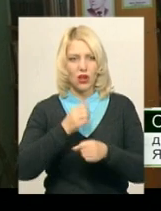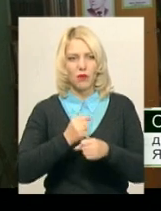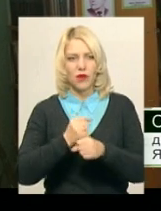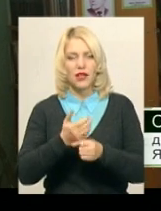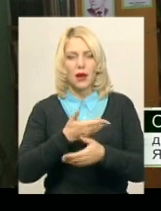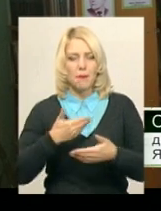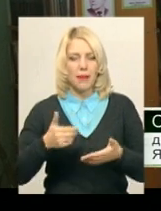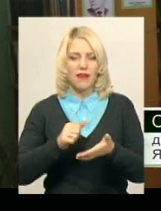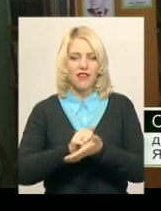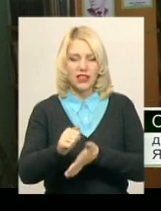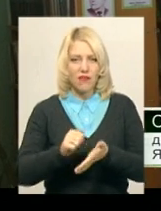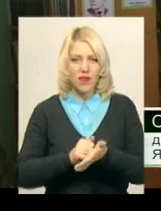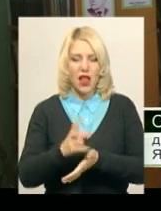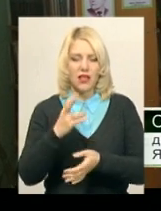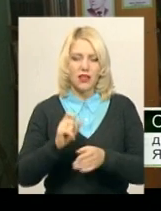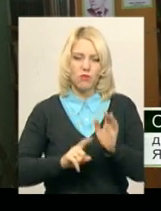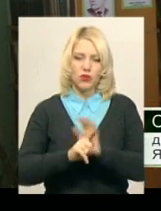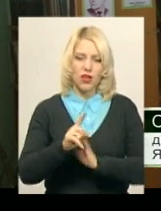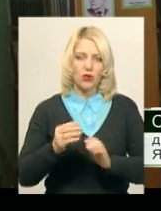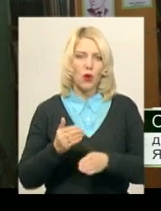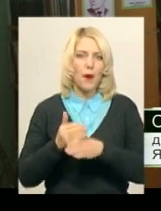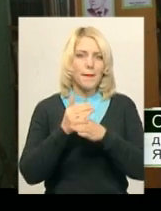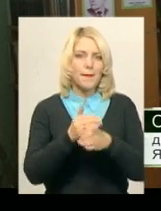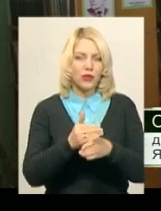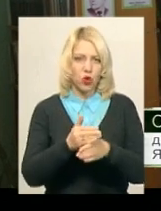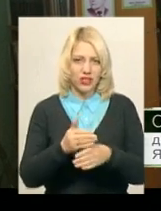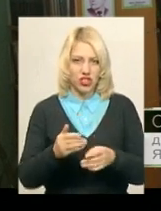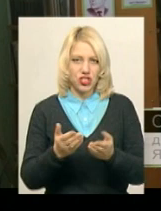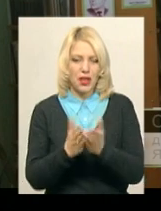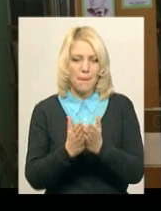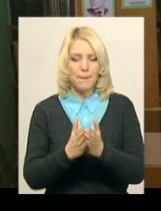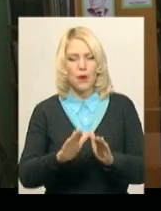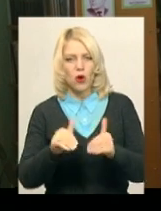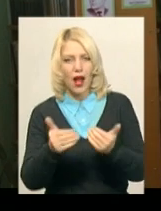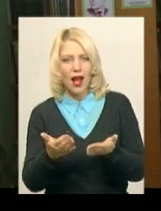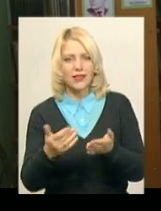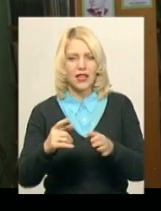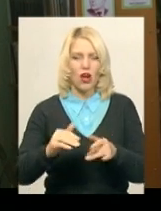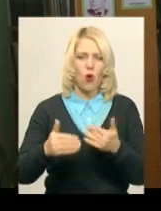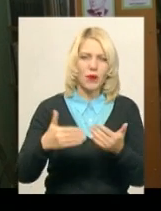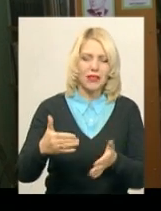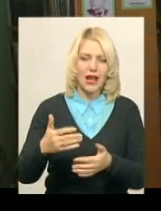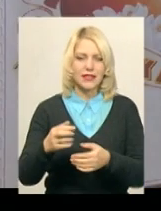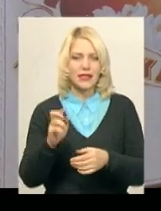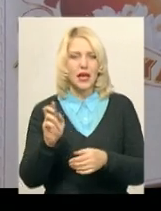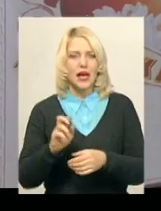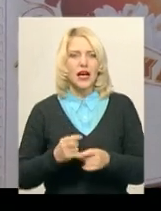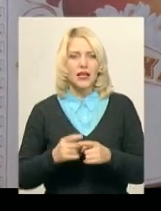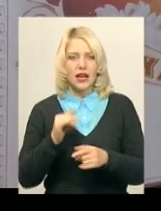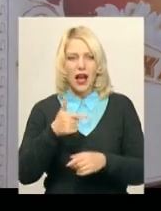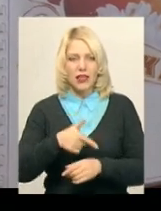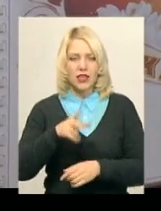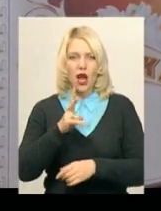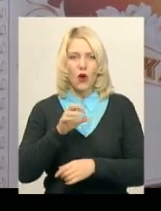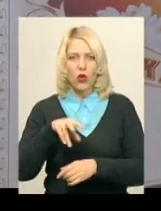видавали на початку методичні поради, рекомендації, бібліографічні показчики. Галина